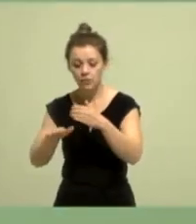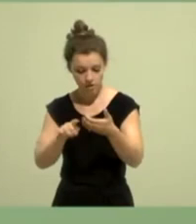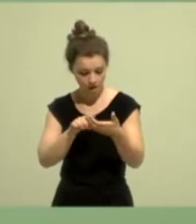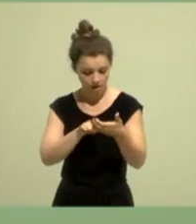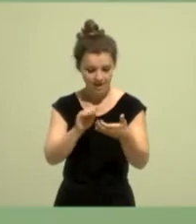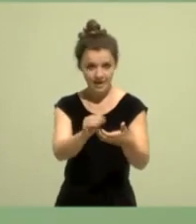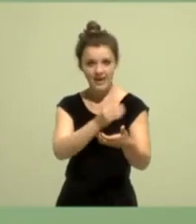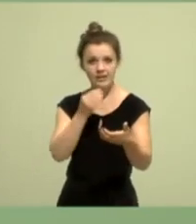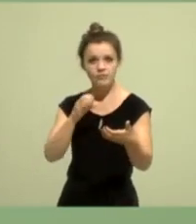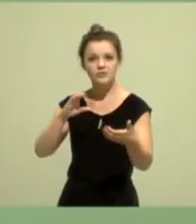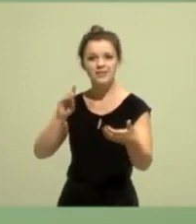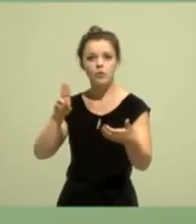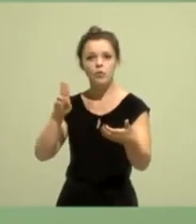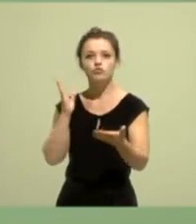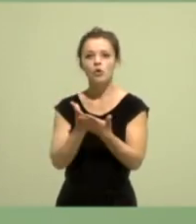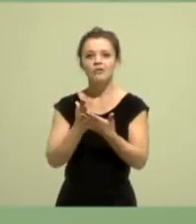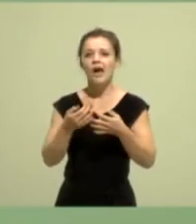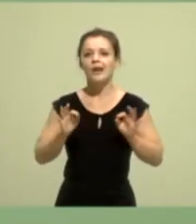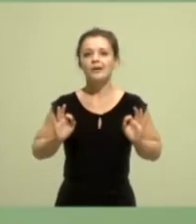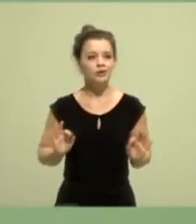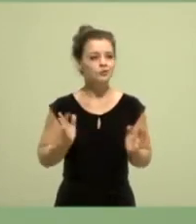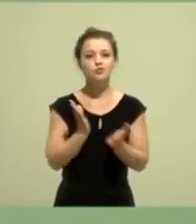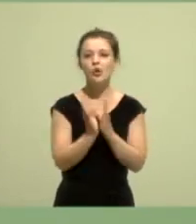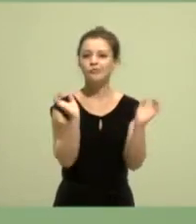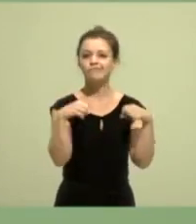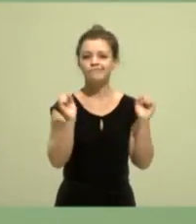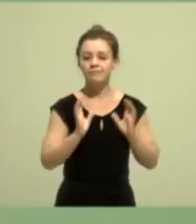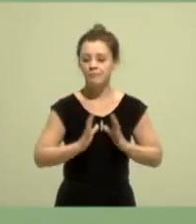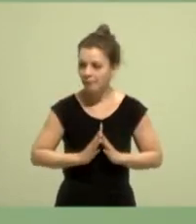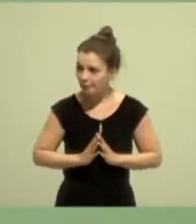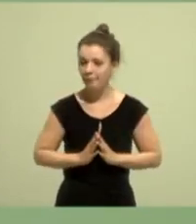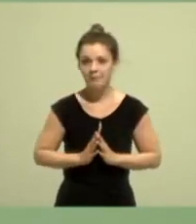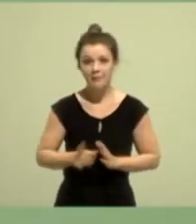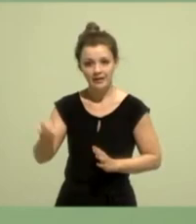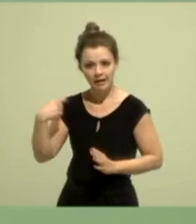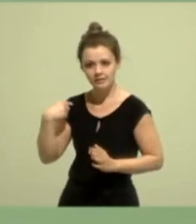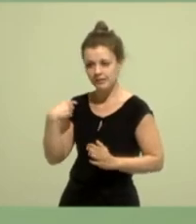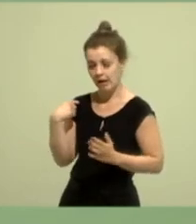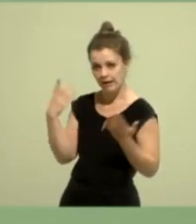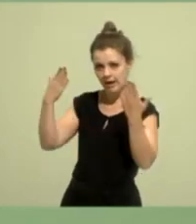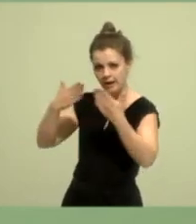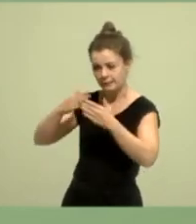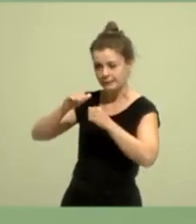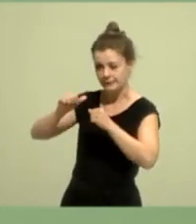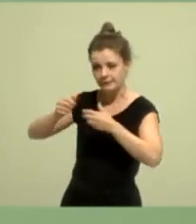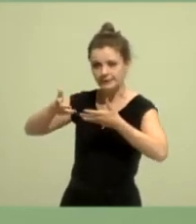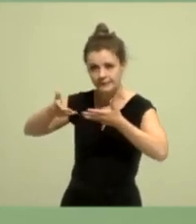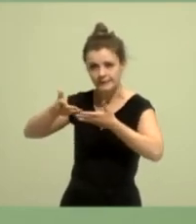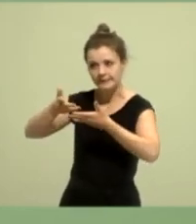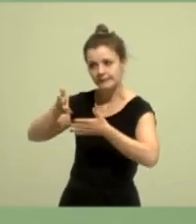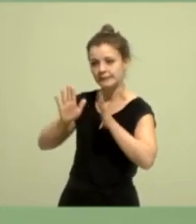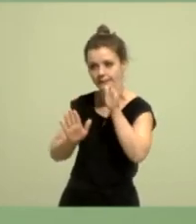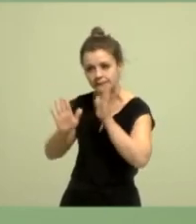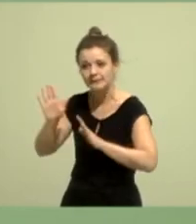die CDU schon fertig ist. Und obwohl das ein langer Abend gestern war, ist es doch ein Zeichen unserer Partei,